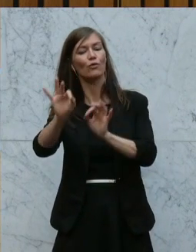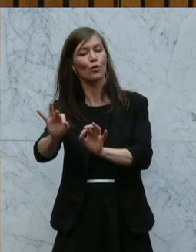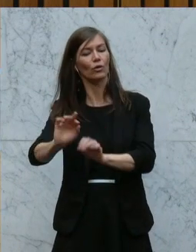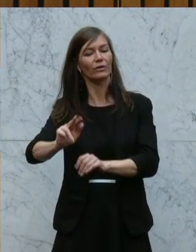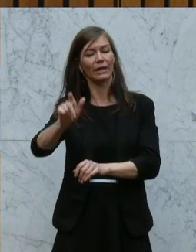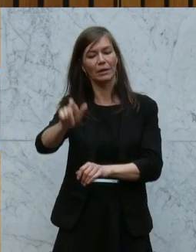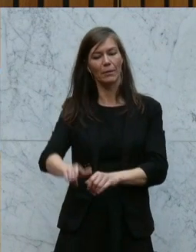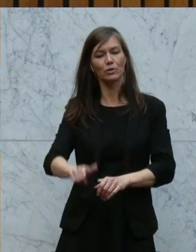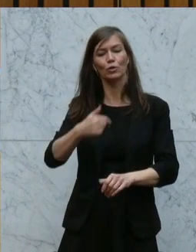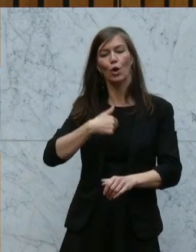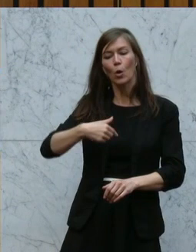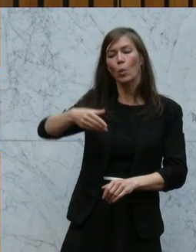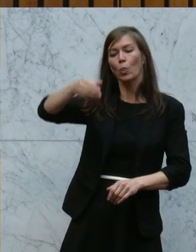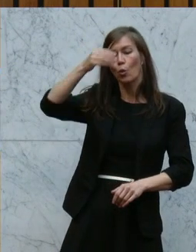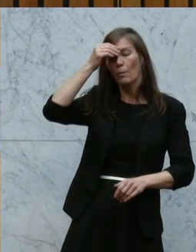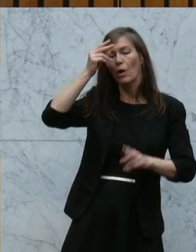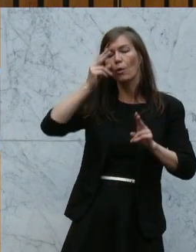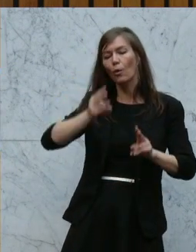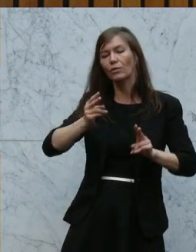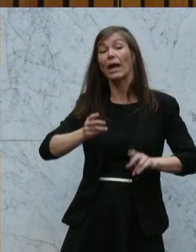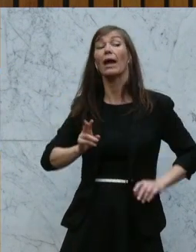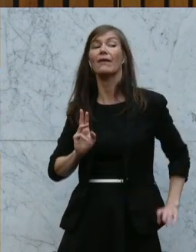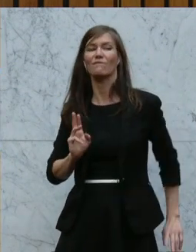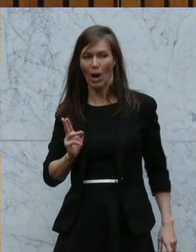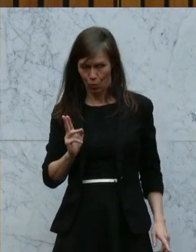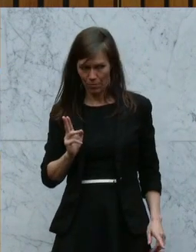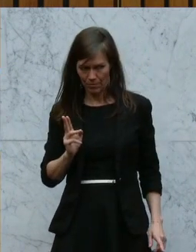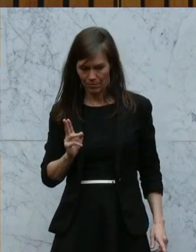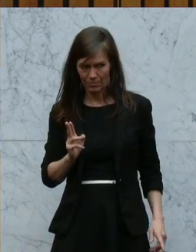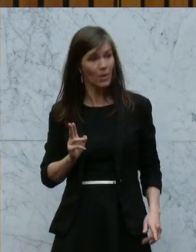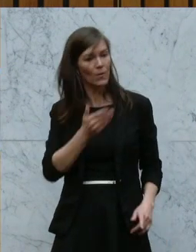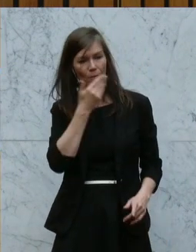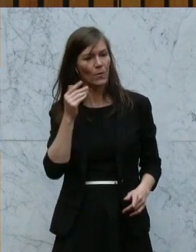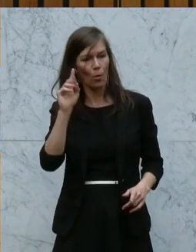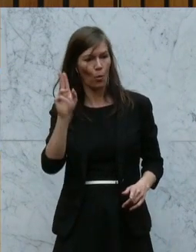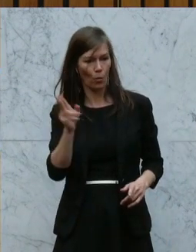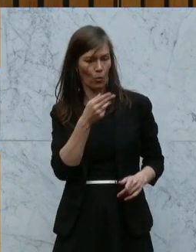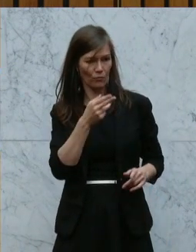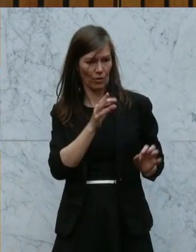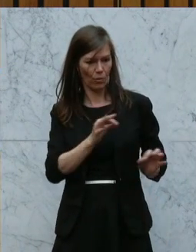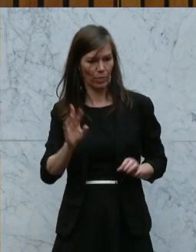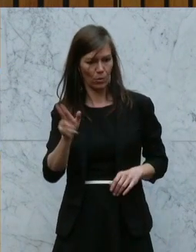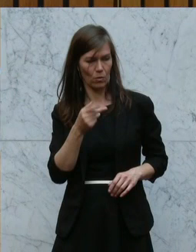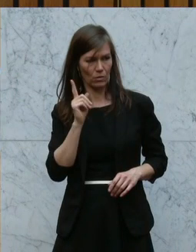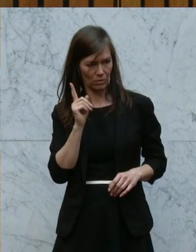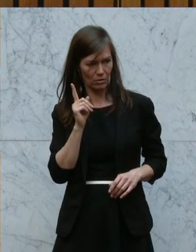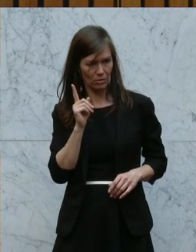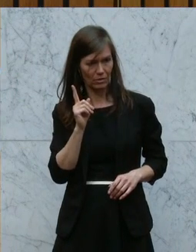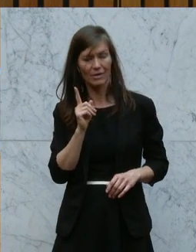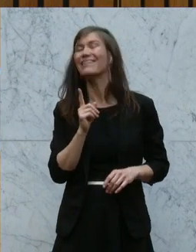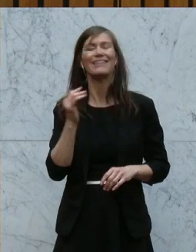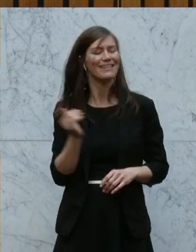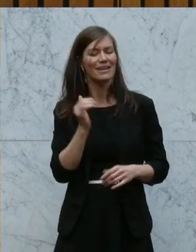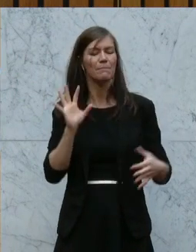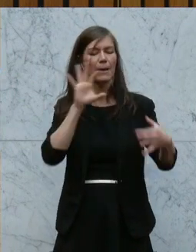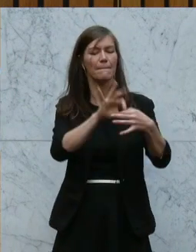Ordnungsruf erteilt habe. Weil ich den Grundsatz vertrete, dass immer dann so einer zu erteilen ist, wenn jemand hier persönlich unter der